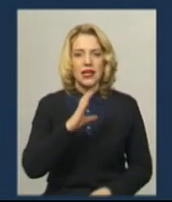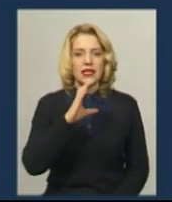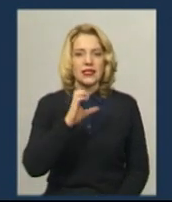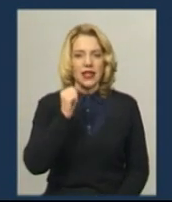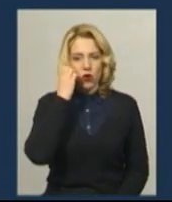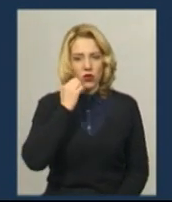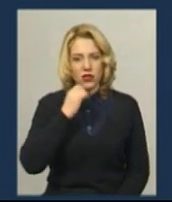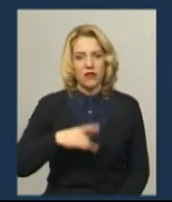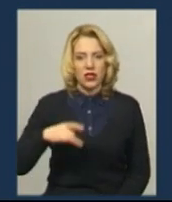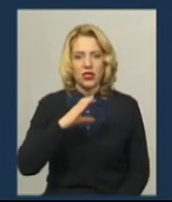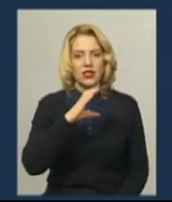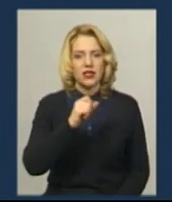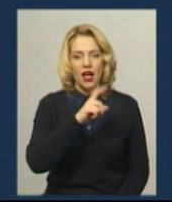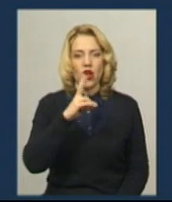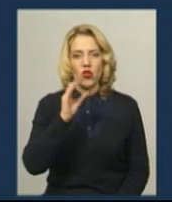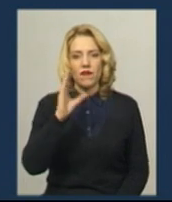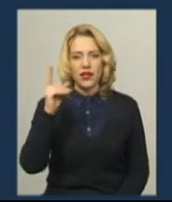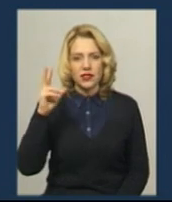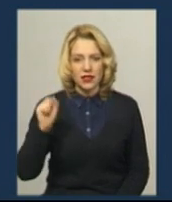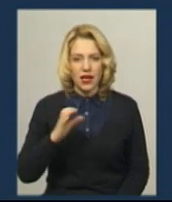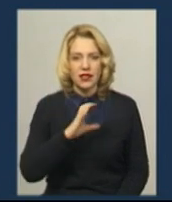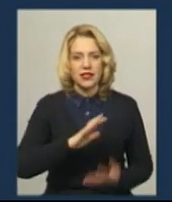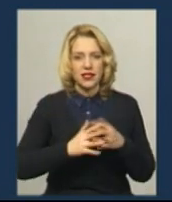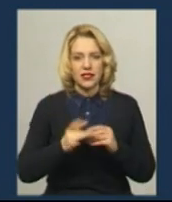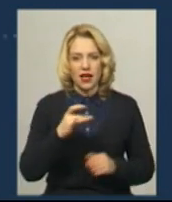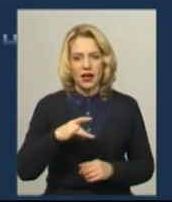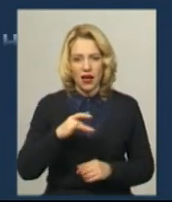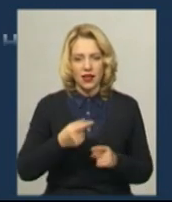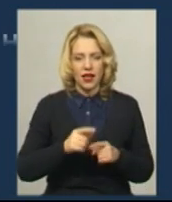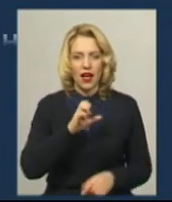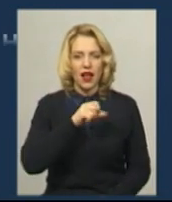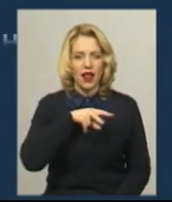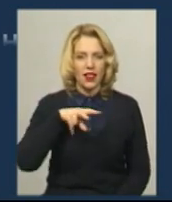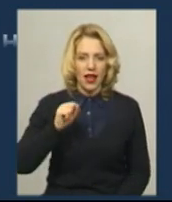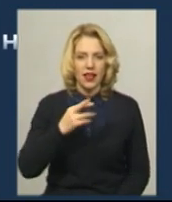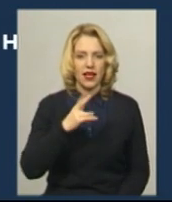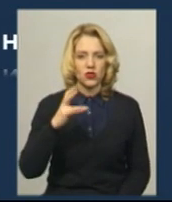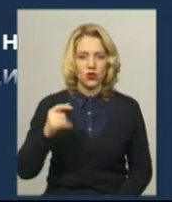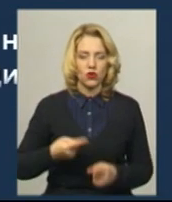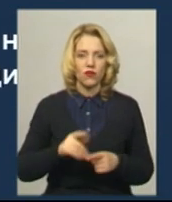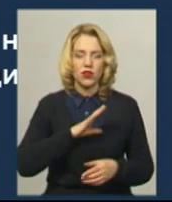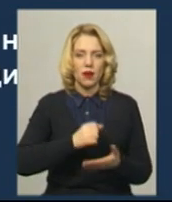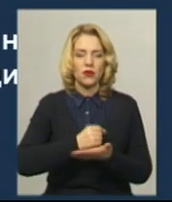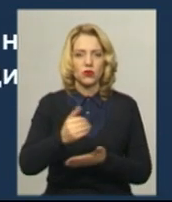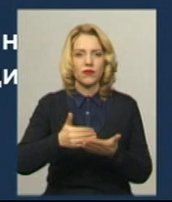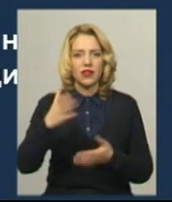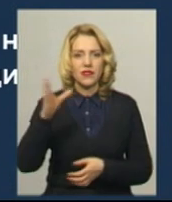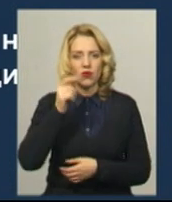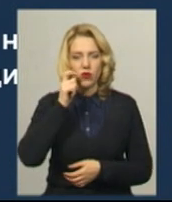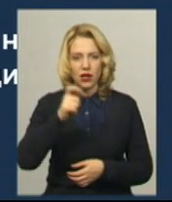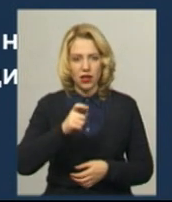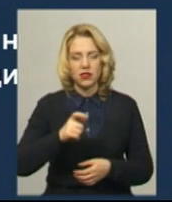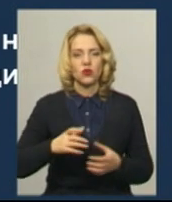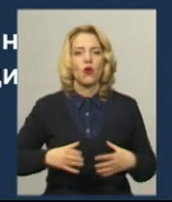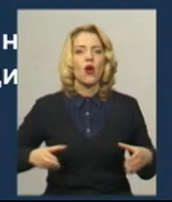Старокостянтинського району перемогла Алла Яснюк, діюча голова Сахновецької сільської ради, яка балотувалася від Всеукраїнського об'єднання